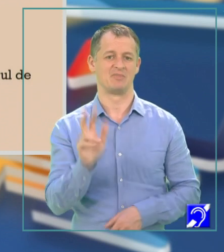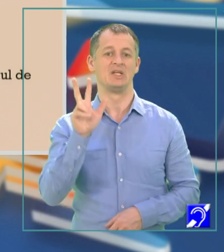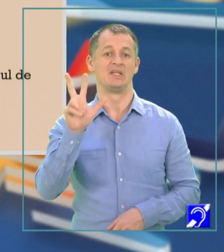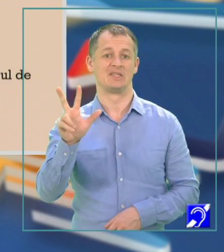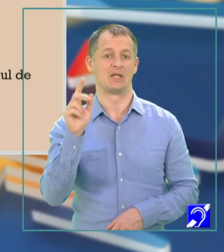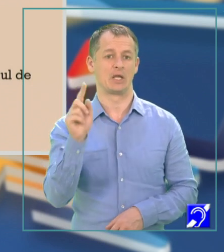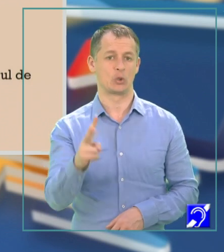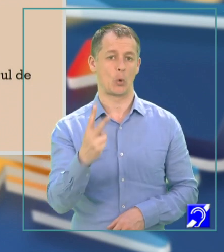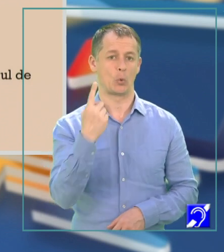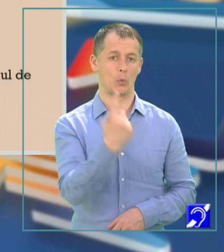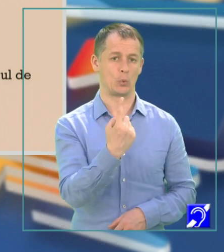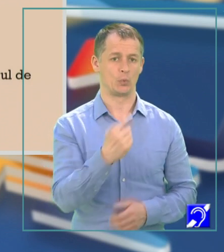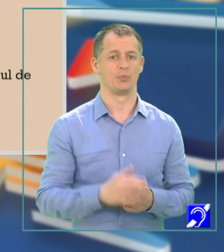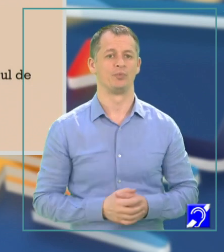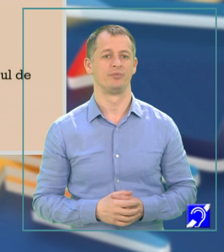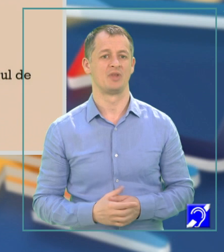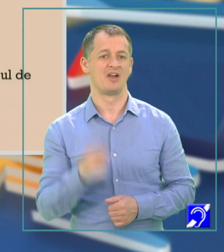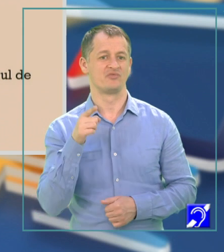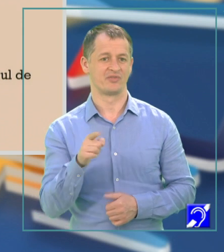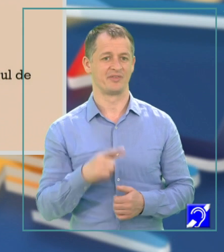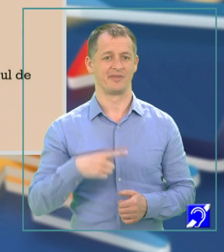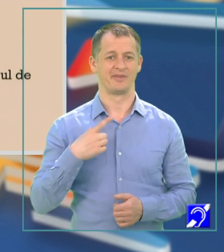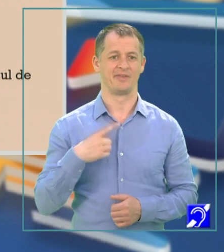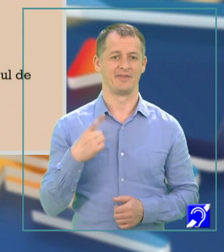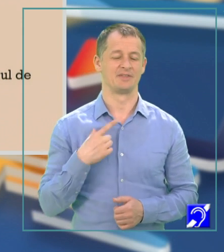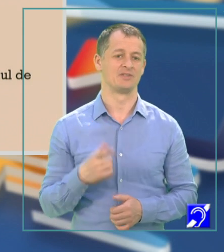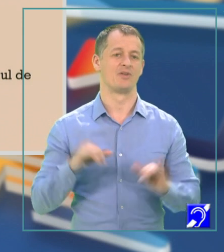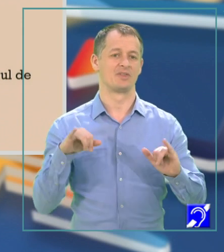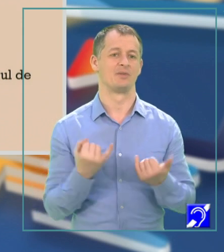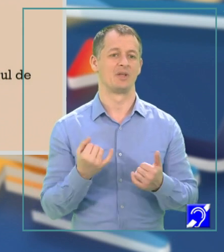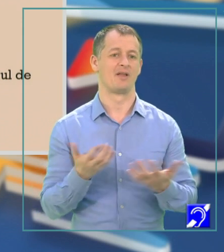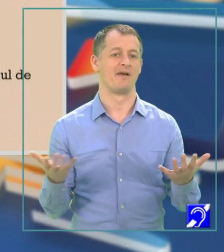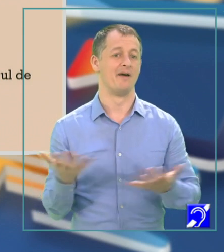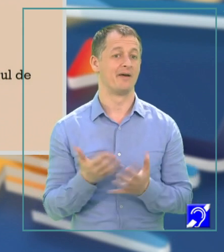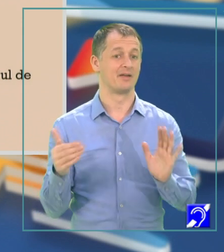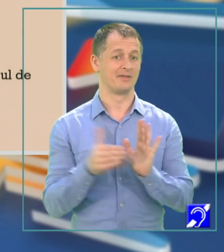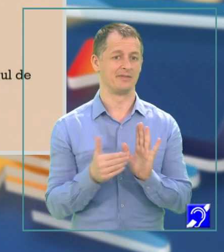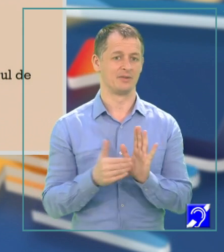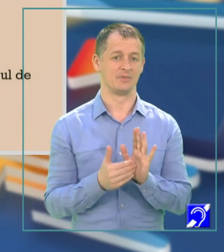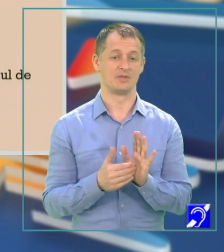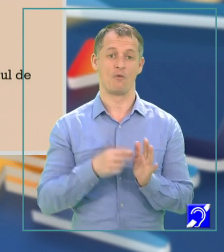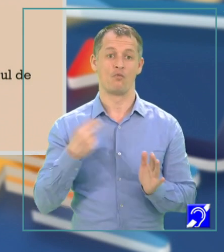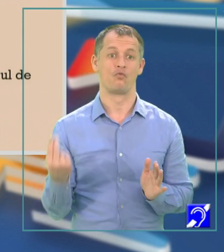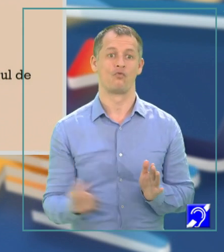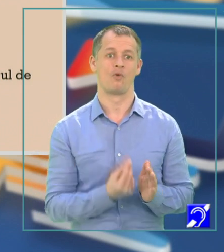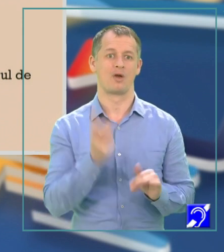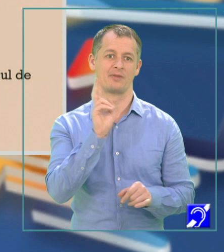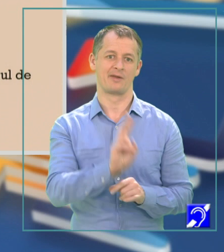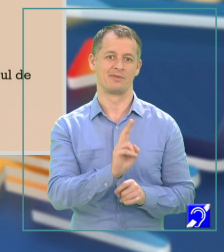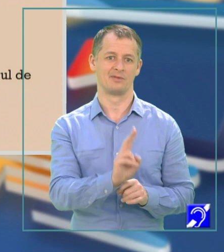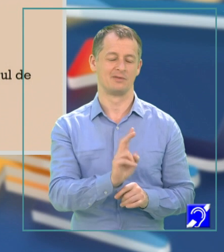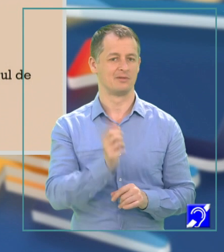Aceasta este o situație la care trebuie să fim foarte atenți